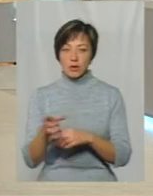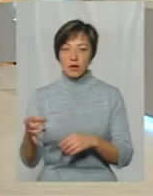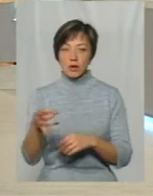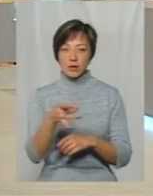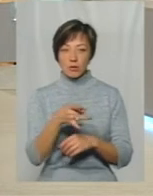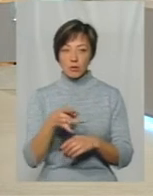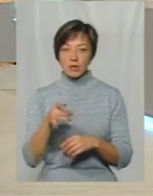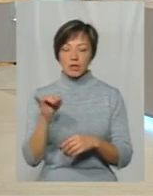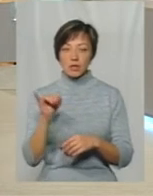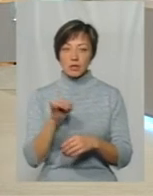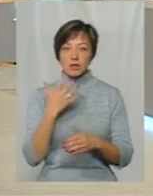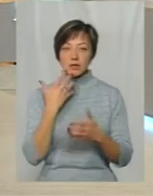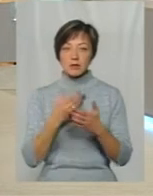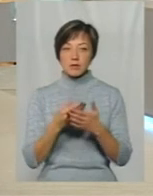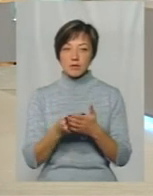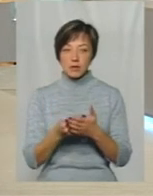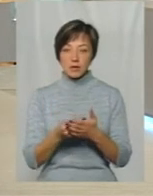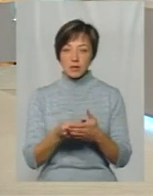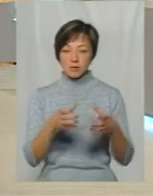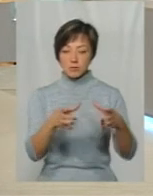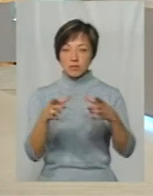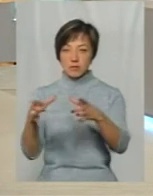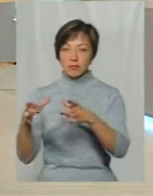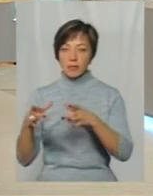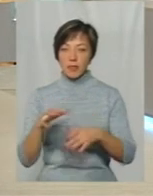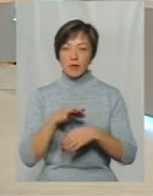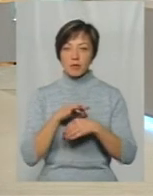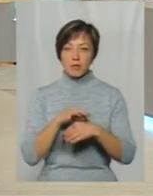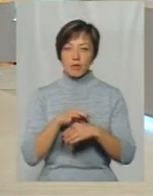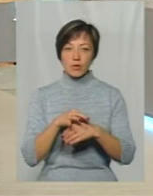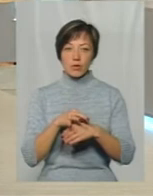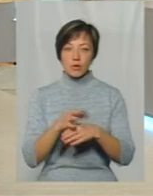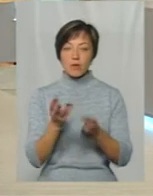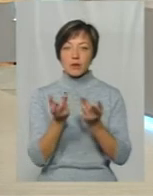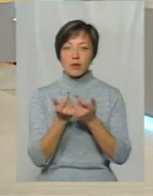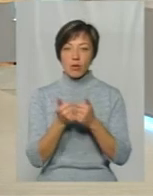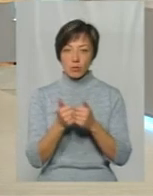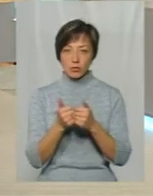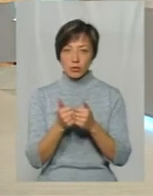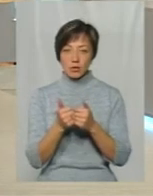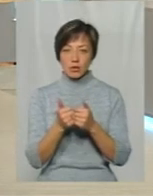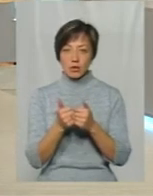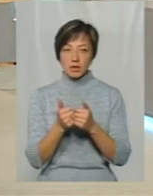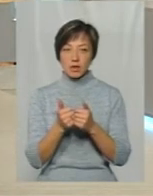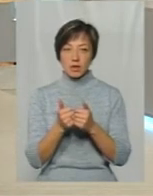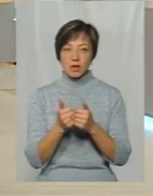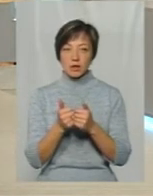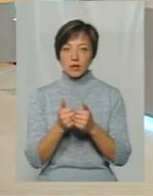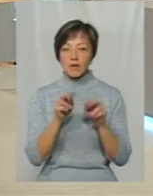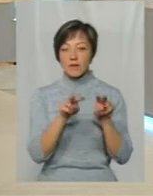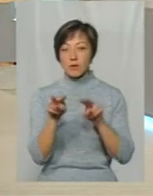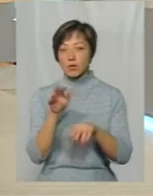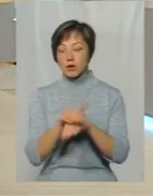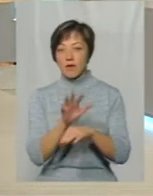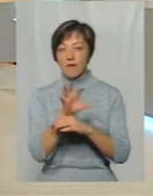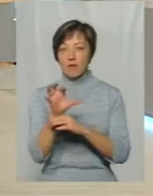кожен цей мікрорайон І в свій мікрорайон І проводять підрахунок Як назвати, візуалізація,